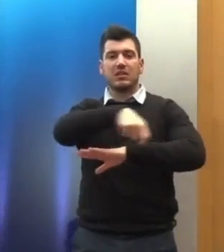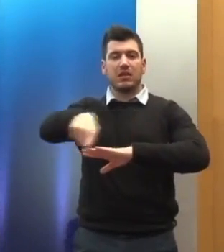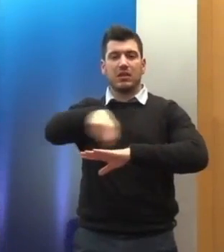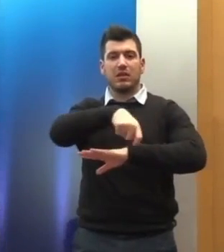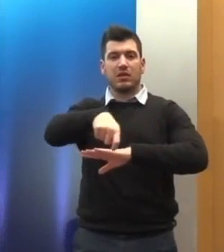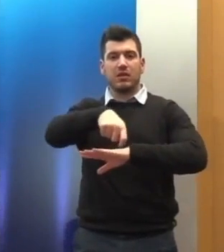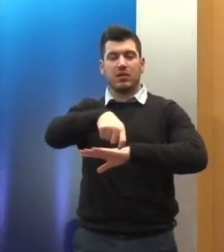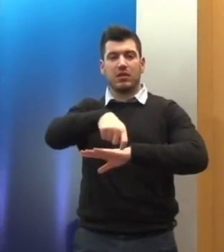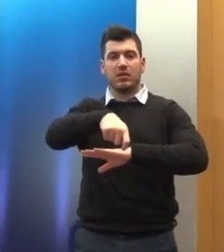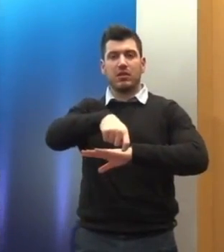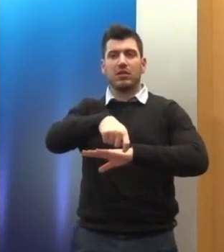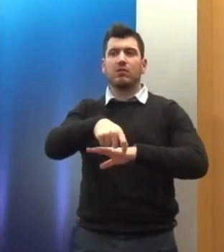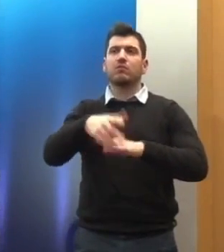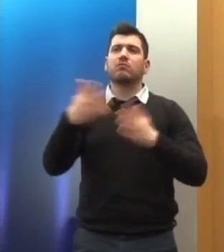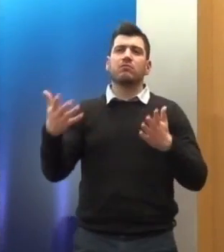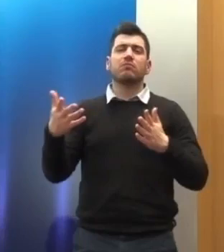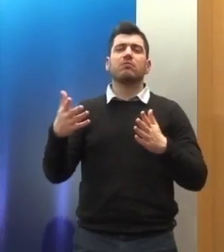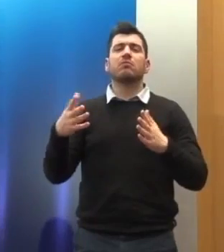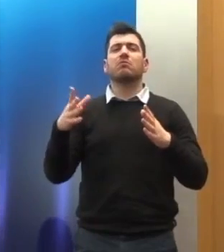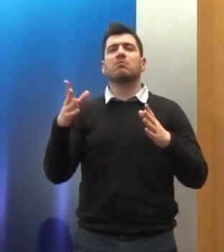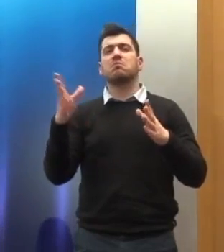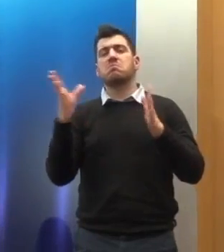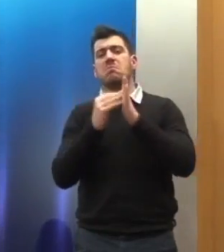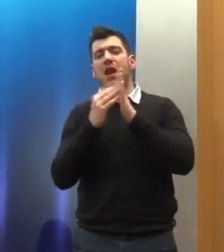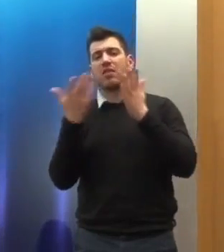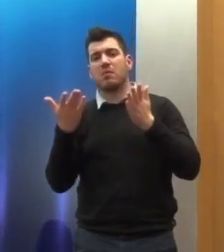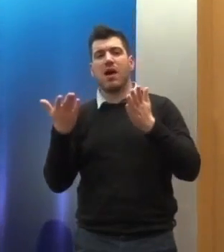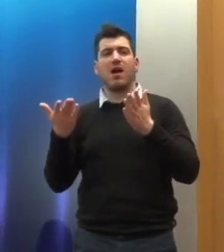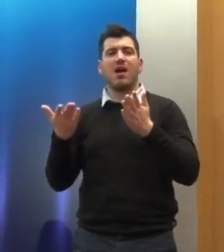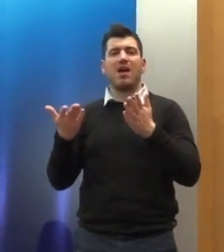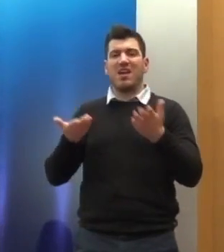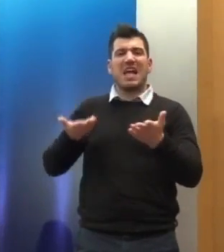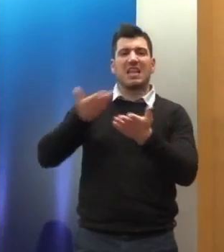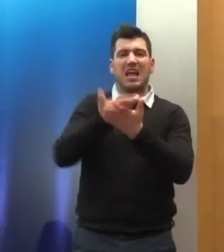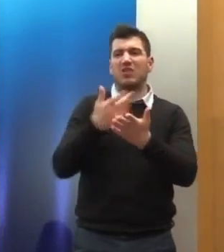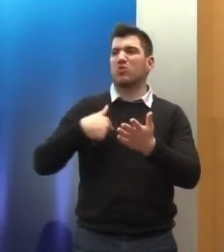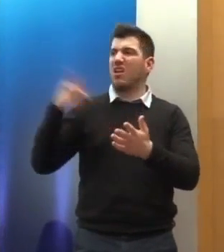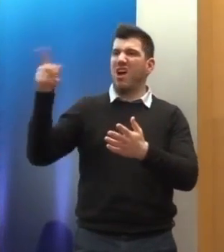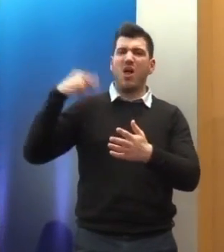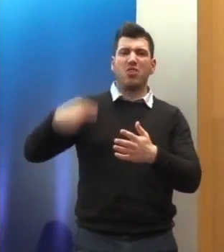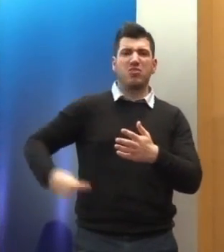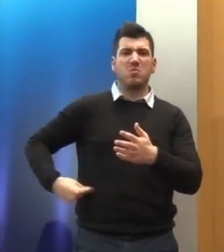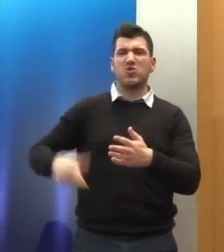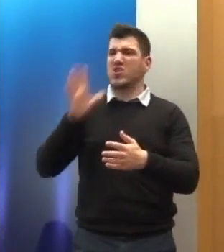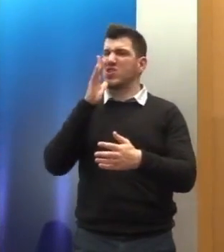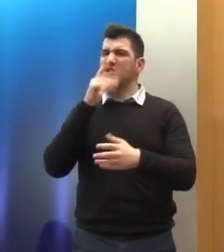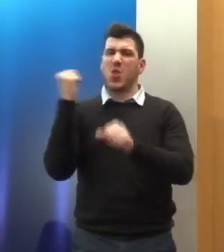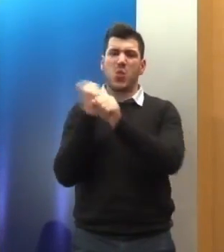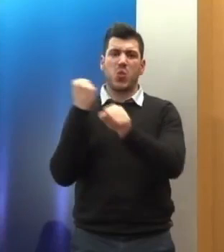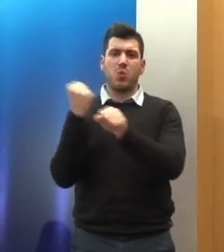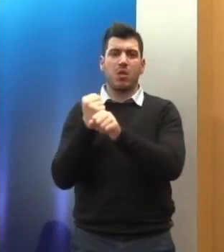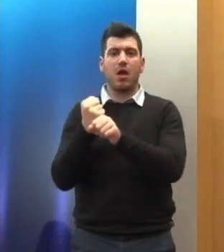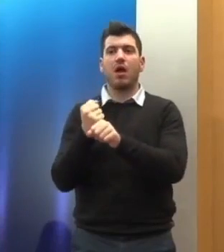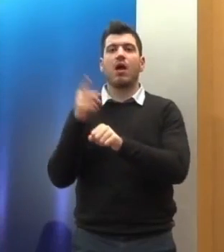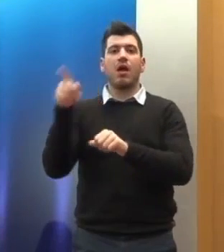και αφορούν ως επιτοπίστρο καταγγελής κακοδιαχείρισης δήμων, κοινοτήτων και τα λοιπά πολύ εύκολα διαπιστώνουν τα